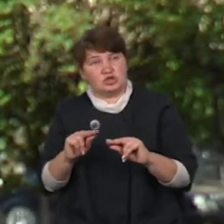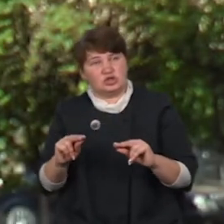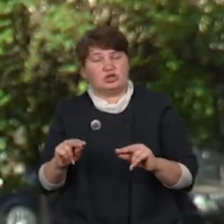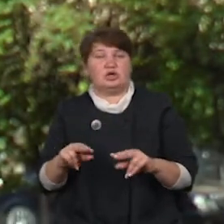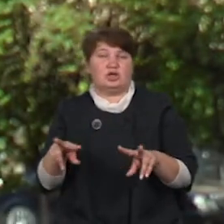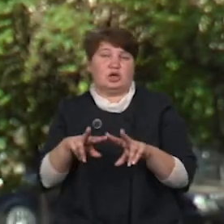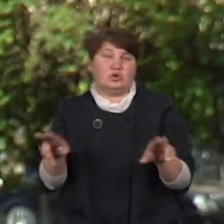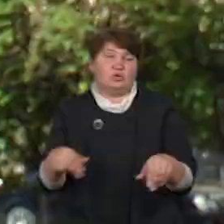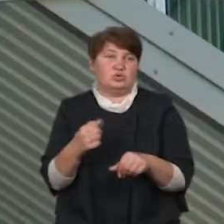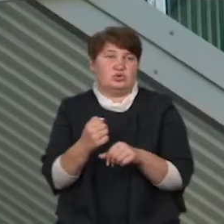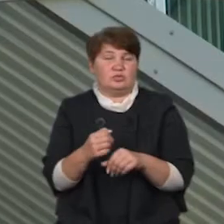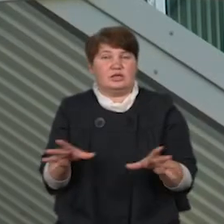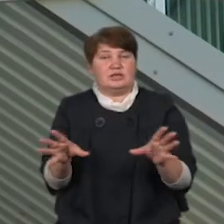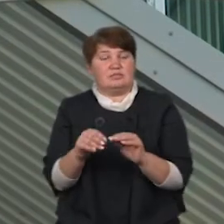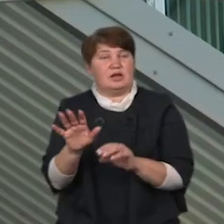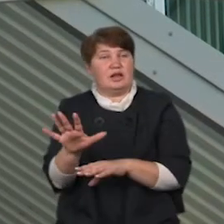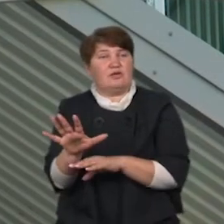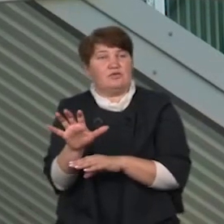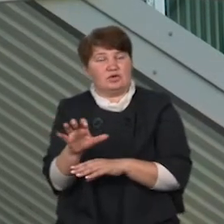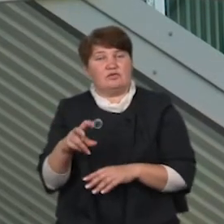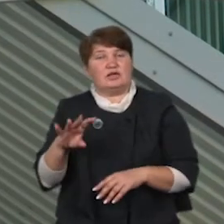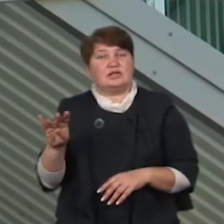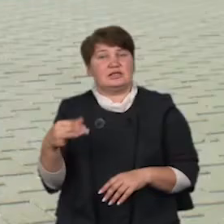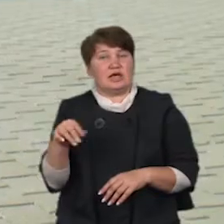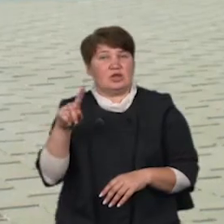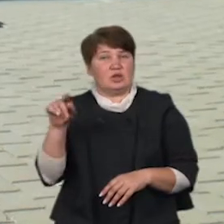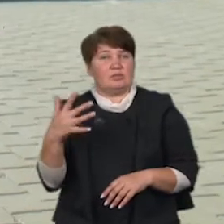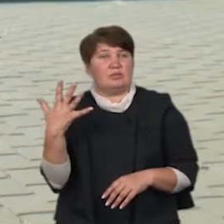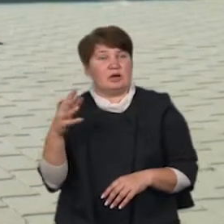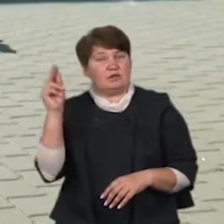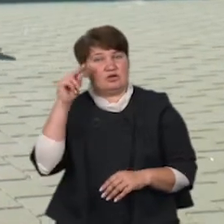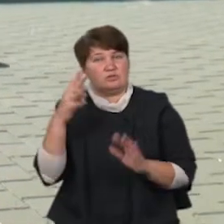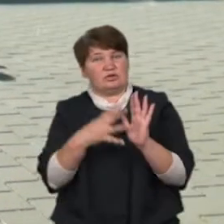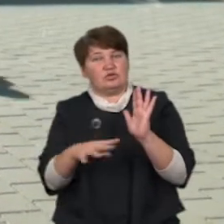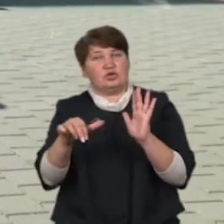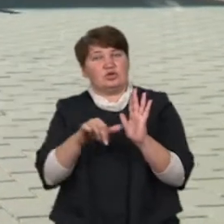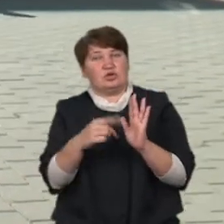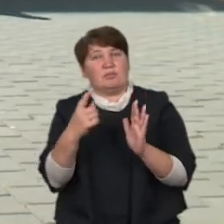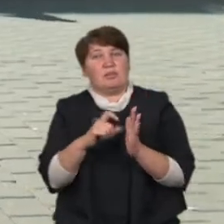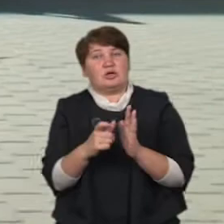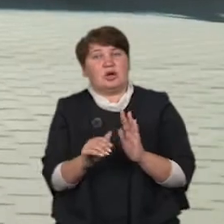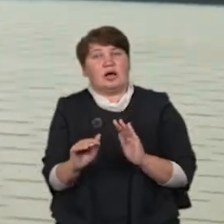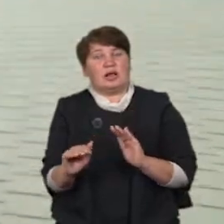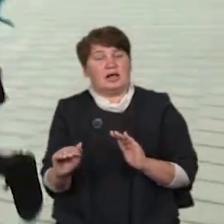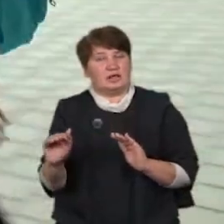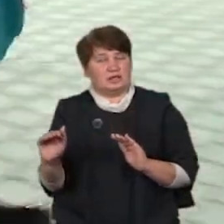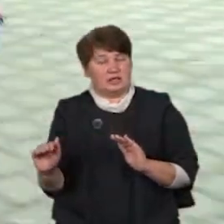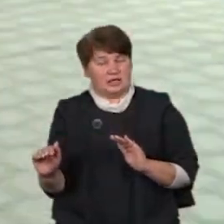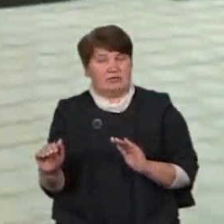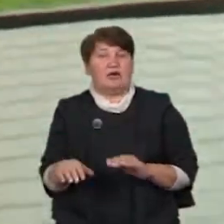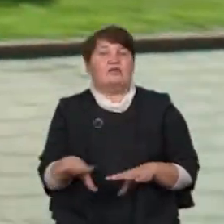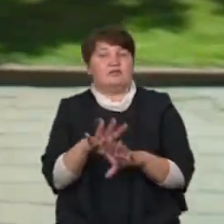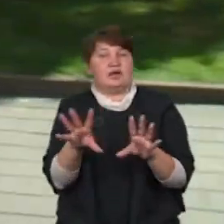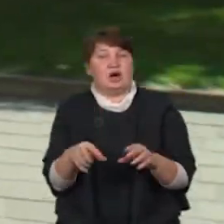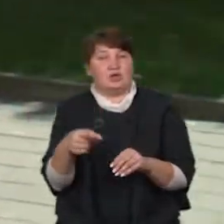зробити спільне фото. У ліцеї номер 5 цьогоріч навчатимуться 96 першокласників. Це три паралелі. Загалом тут понад